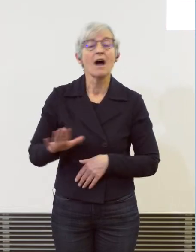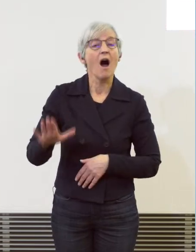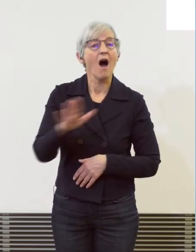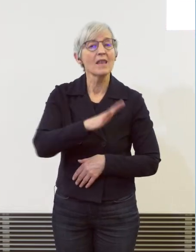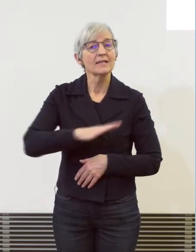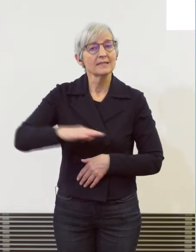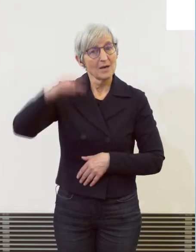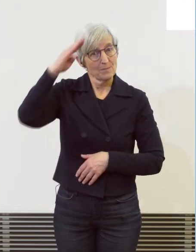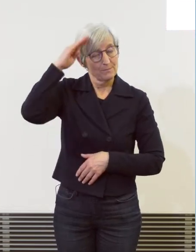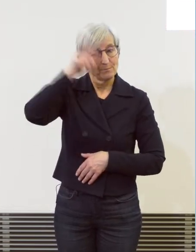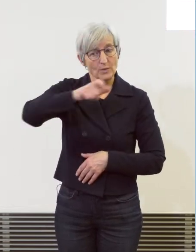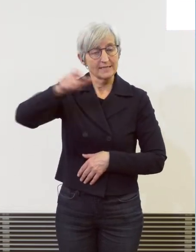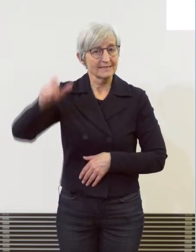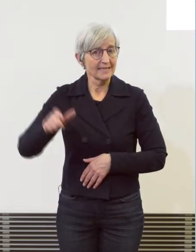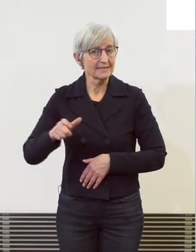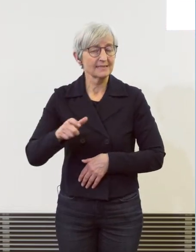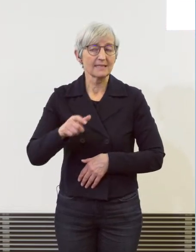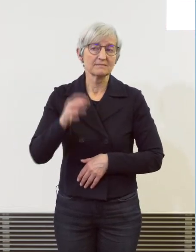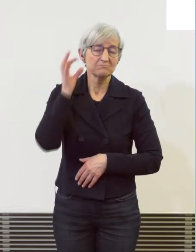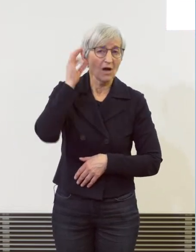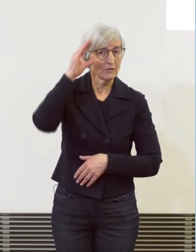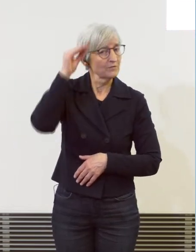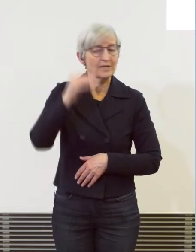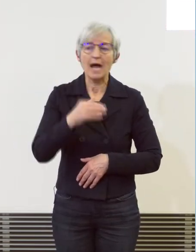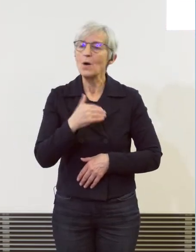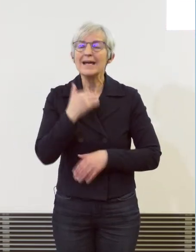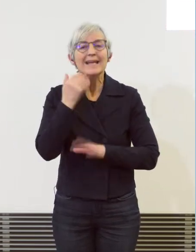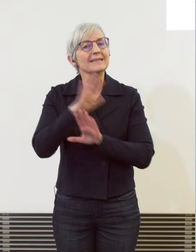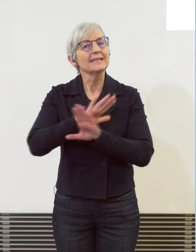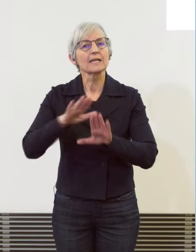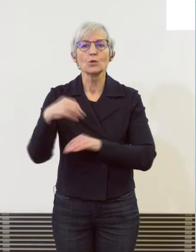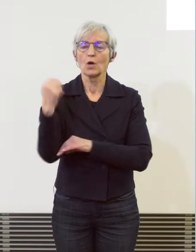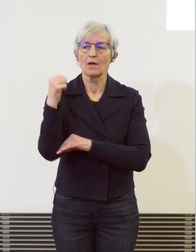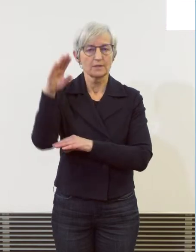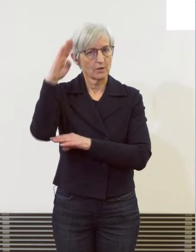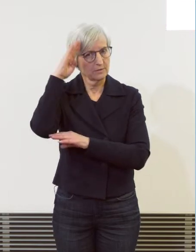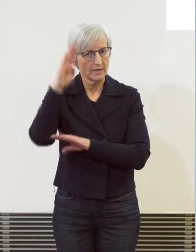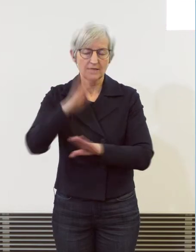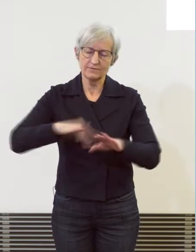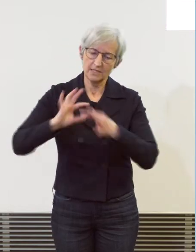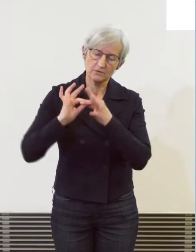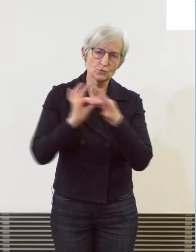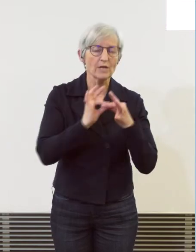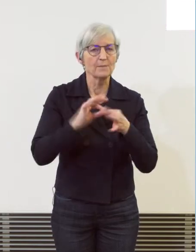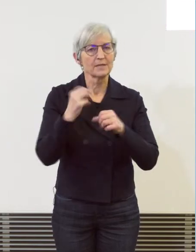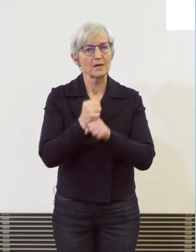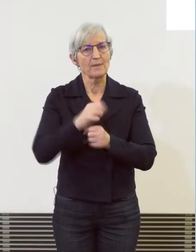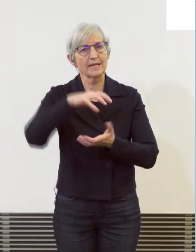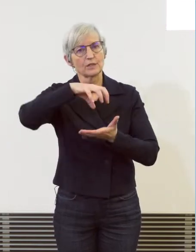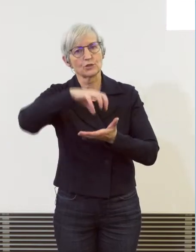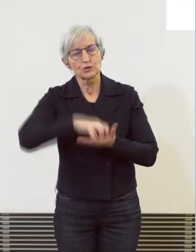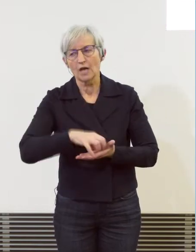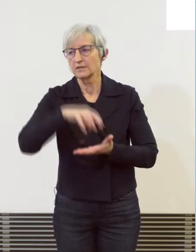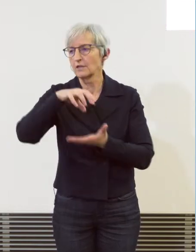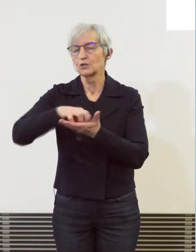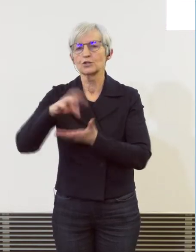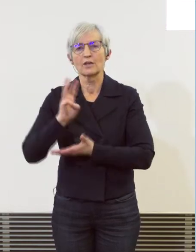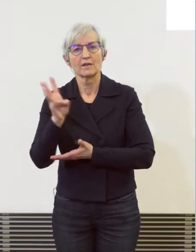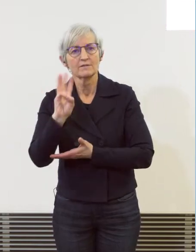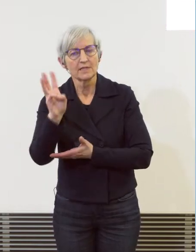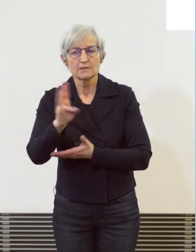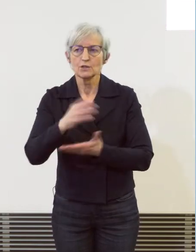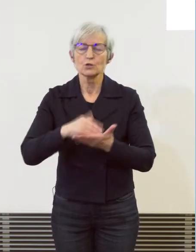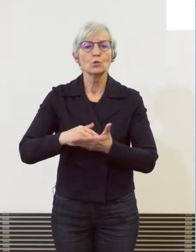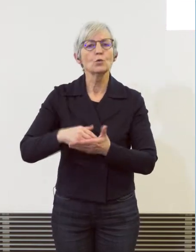denen von der Kantonspolizei. Wir machen einen Verbundjob mit der Stadtwind, mit allen kommunalen